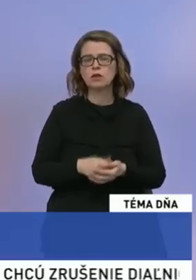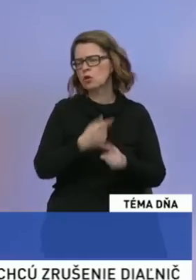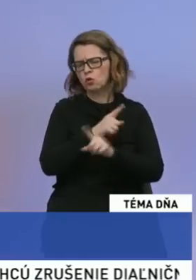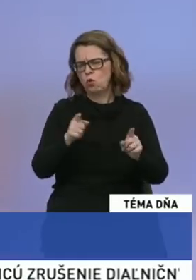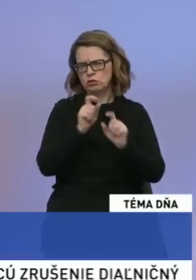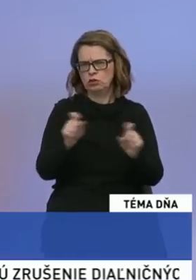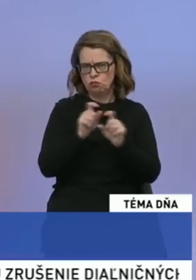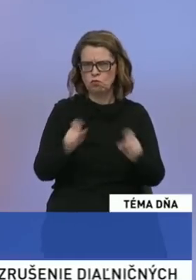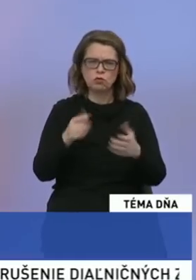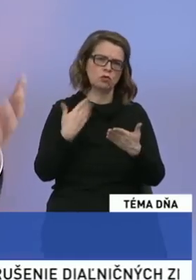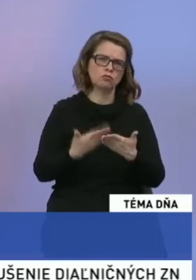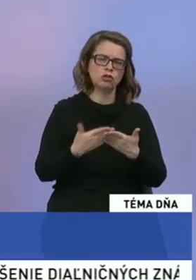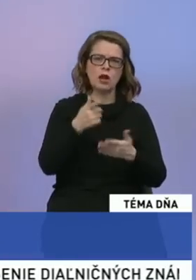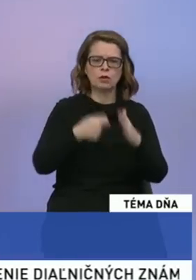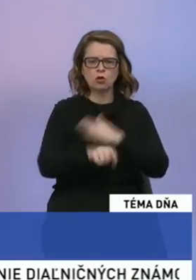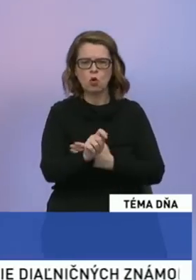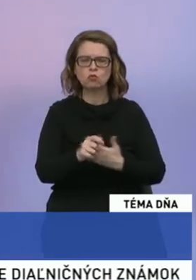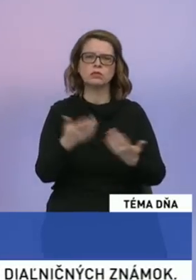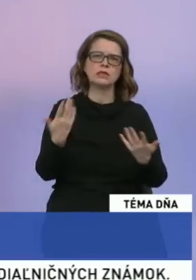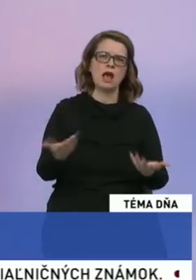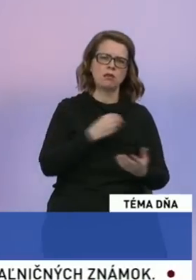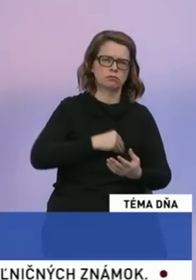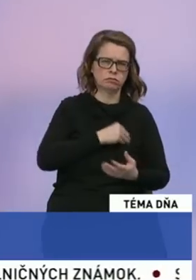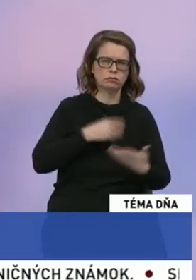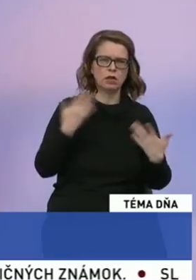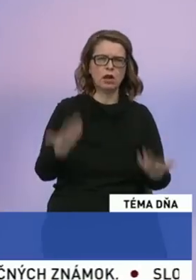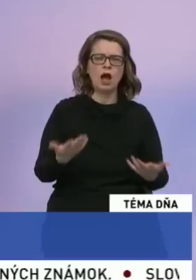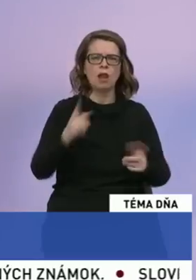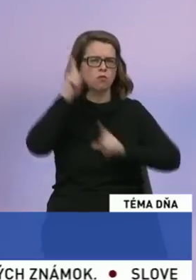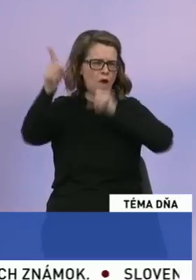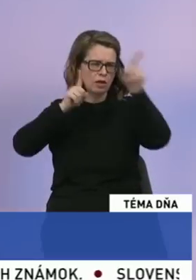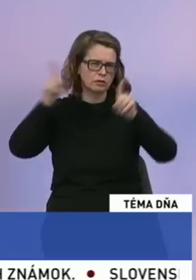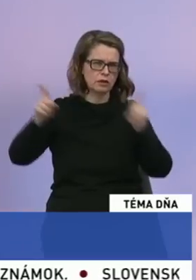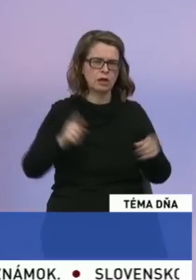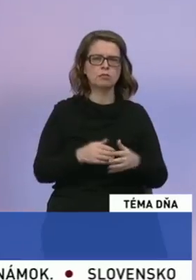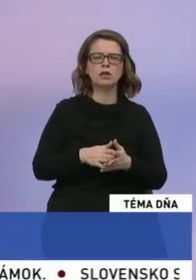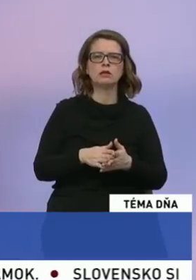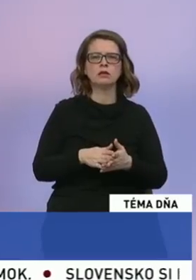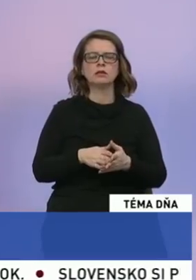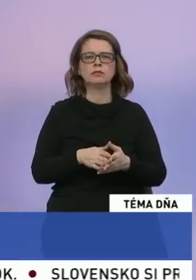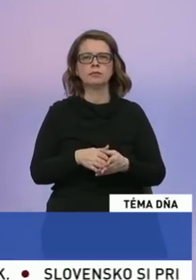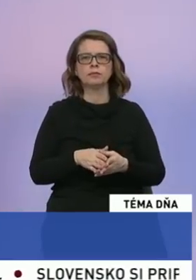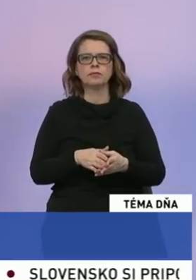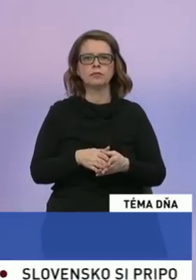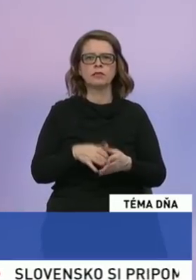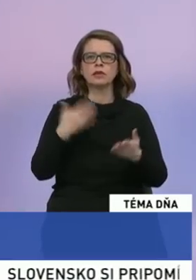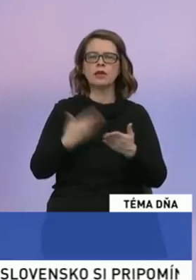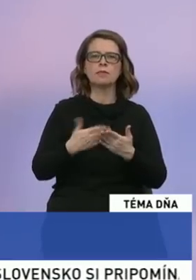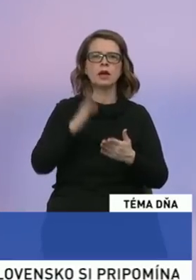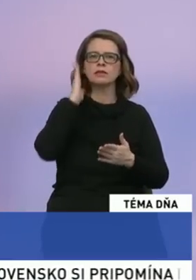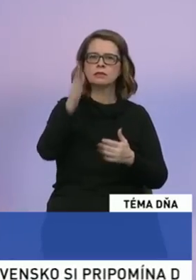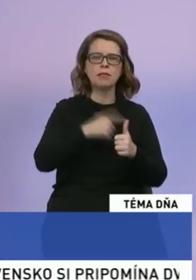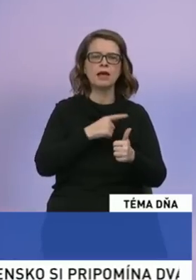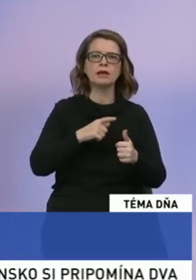dôvodov. Či už išlo o korupčné škandály, či už išlo o extrémy, ktoré zastávajú a bola to politická strana Smer,